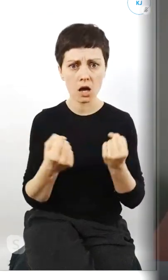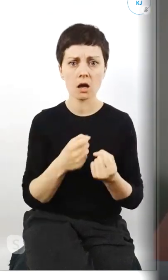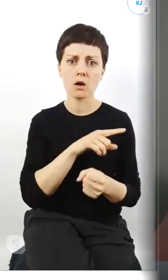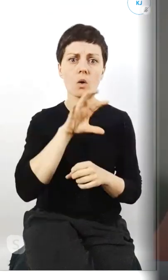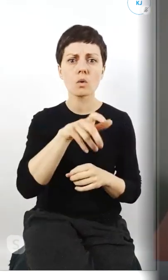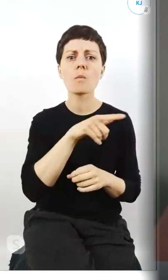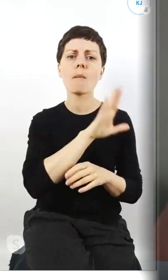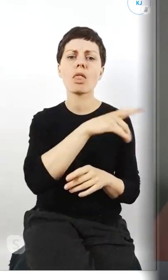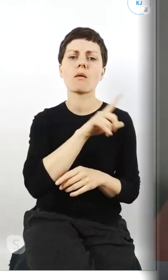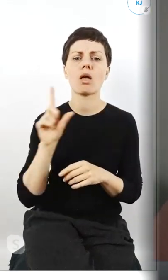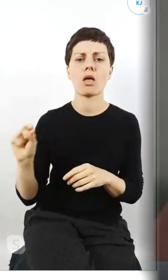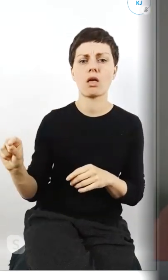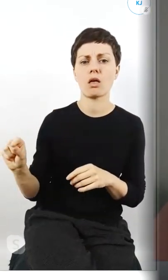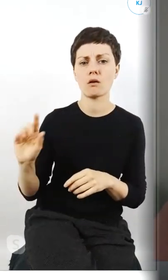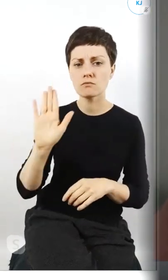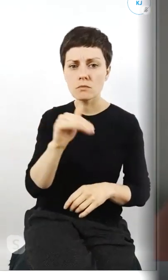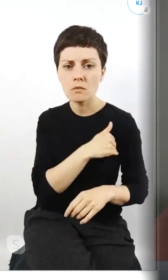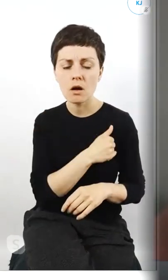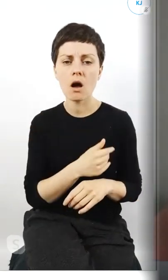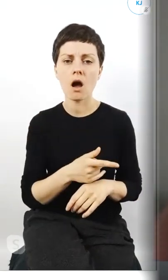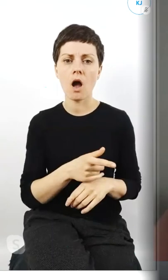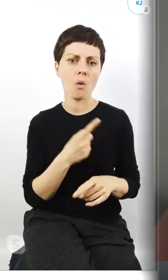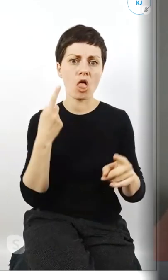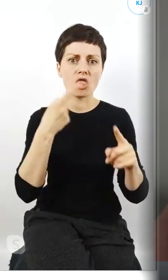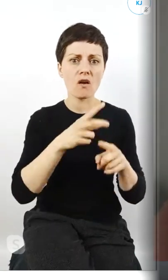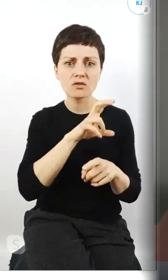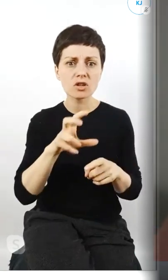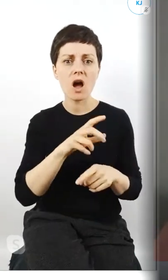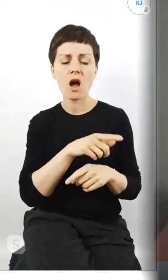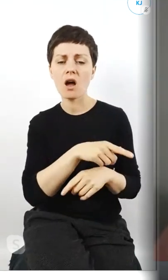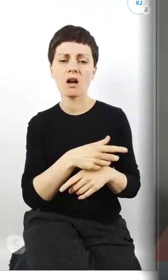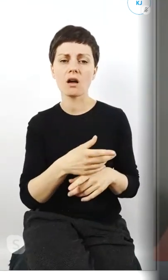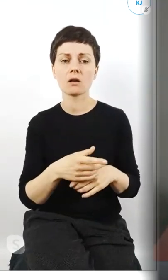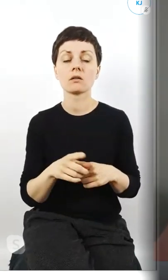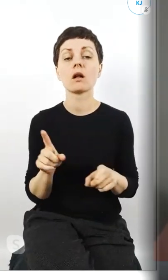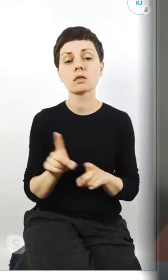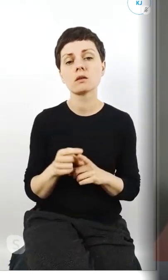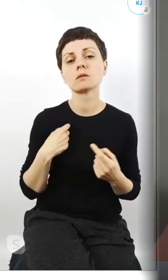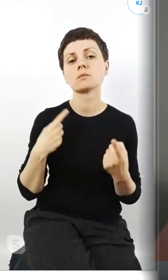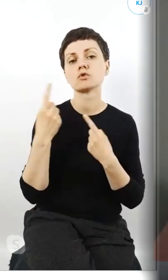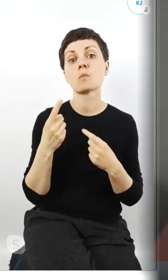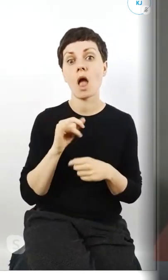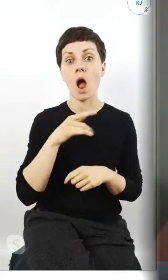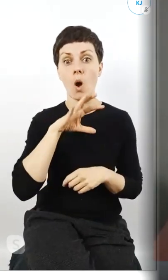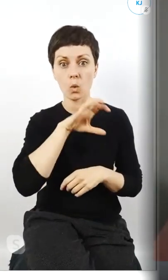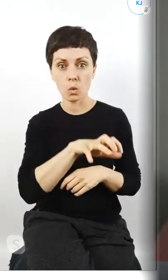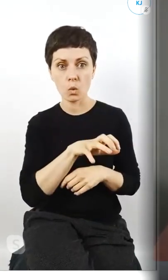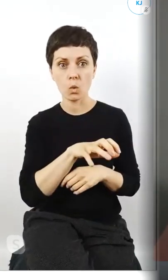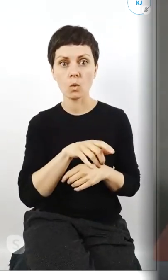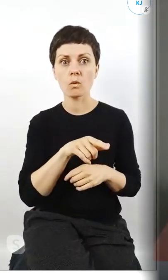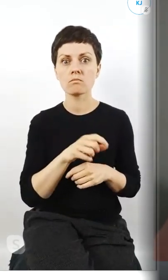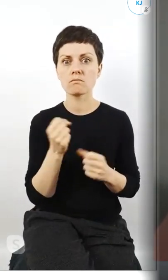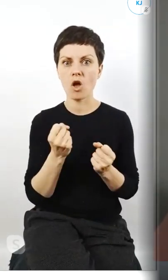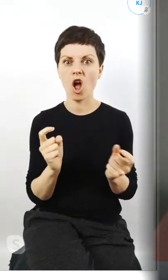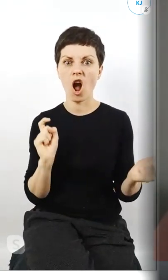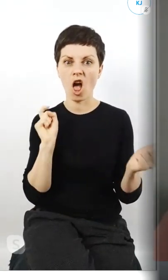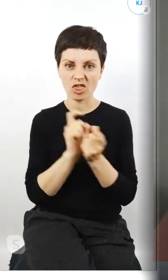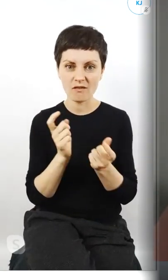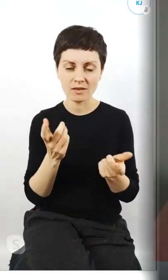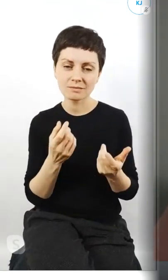zaniedbasz szkołę bo dodatkowy czas działania wszystko no a też myślę że jak grupa jest jakaś właśnie taka kontrowersyjna